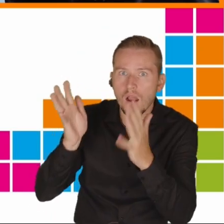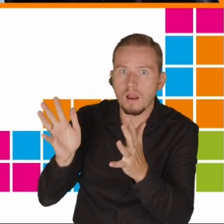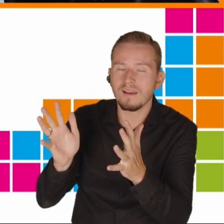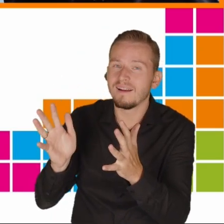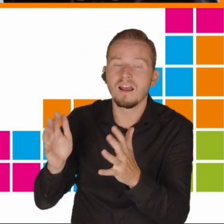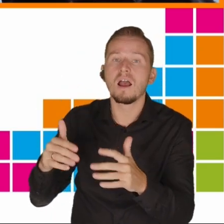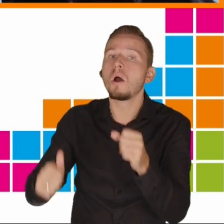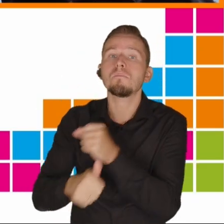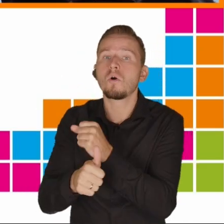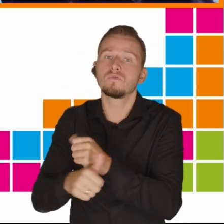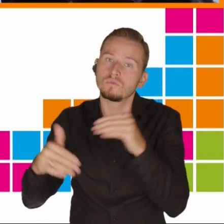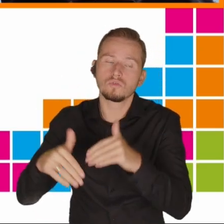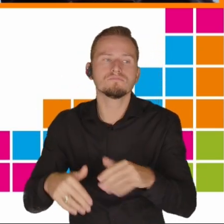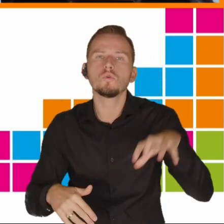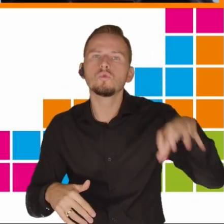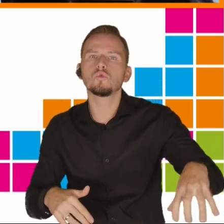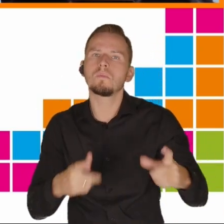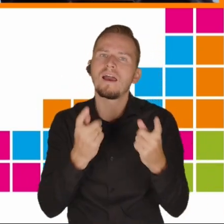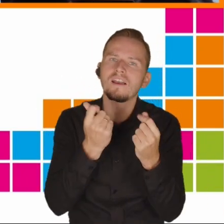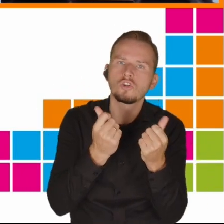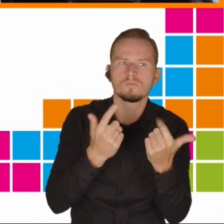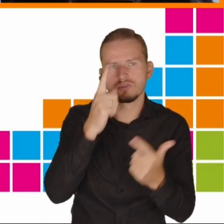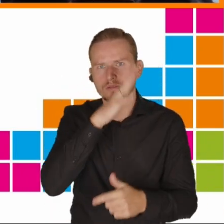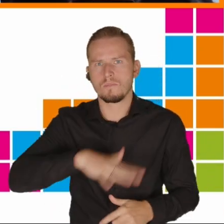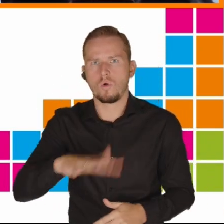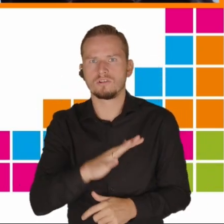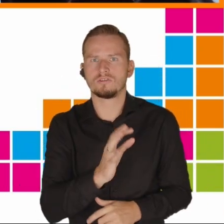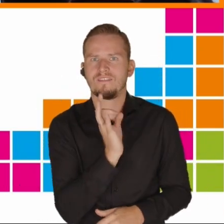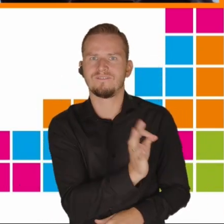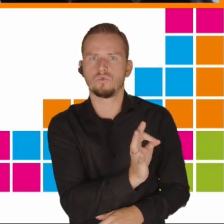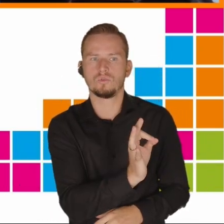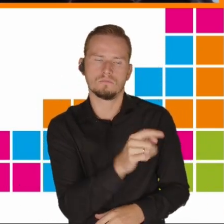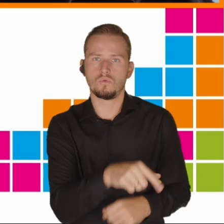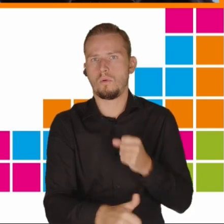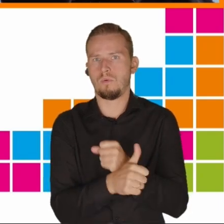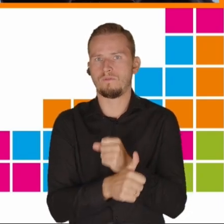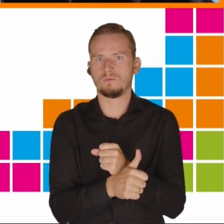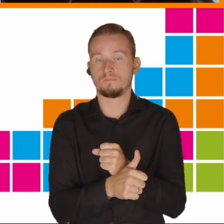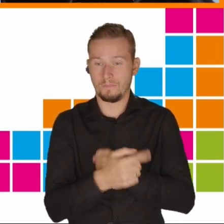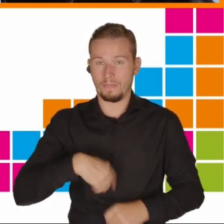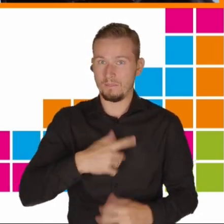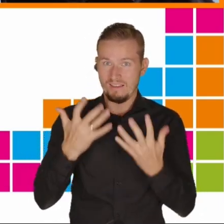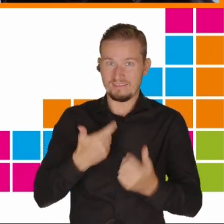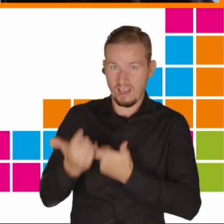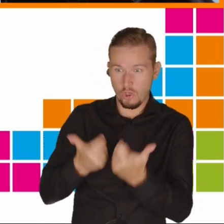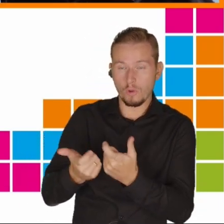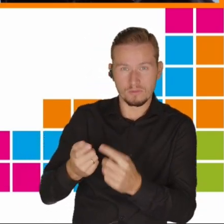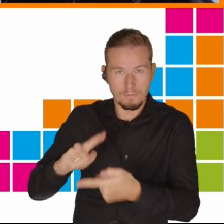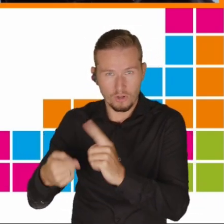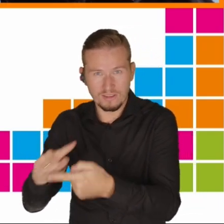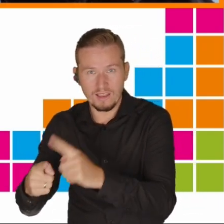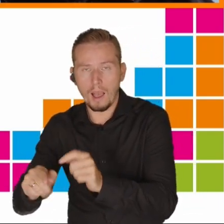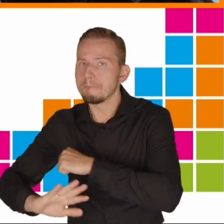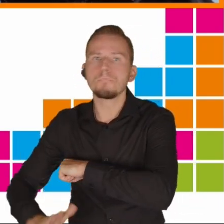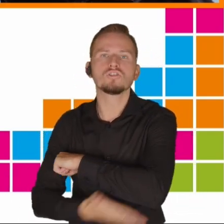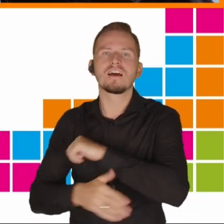i tak dalej. Jest to ważne, dlatego że jeżeli chcemy kształtować politykę w oparciu o badania, to chcemy być